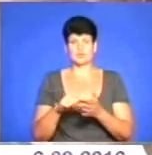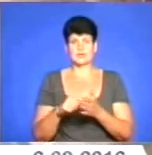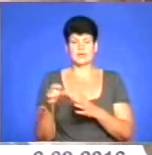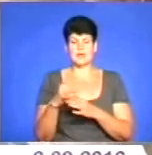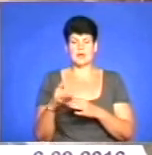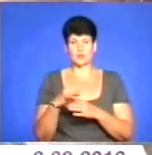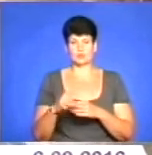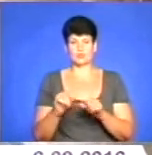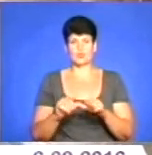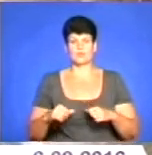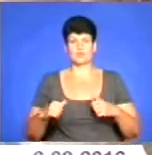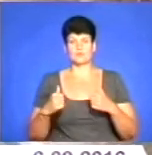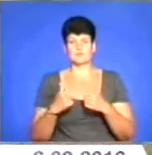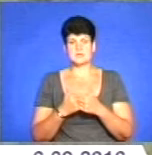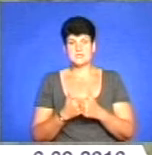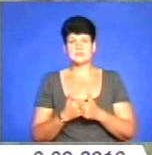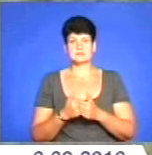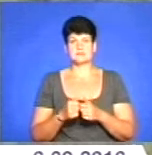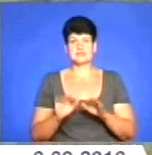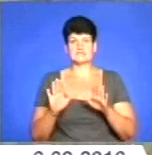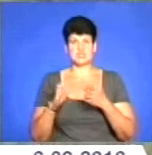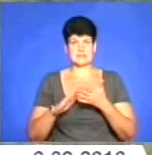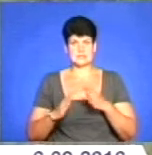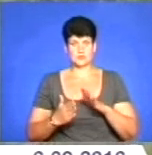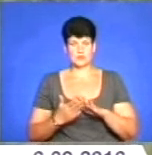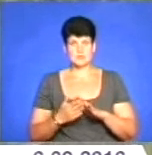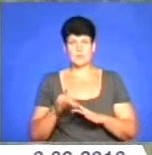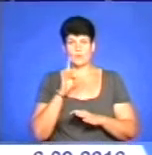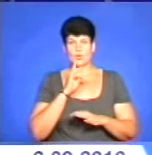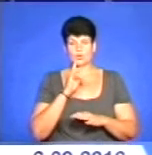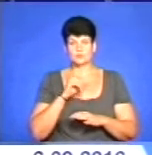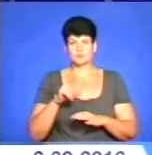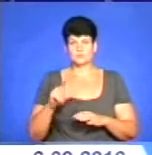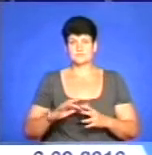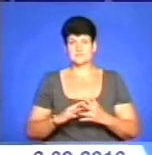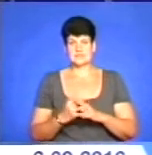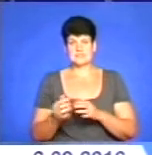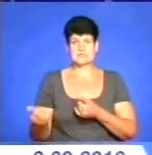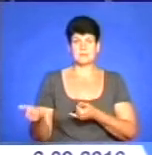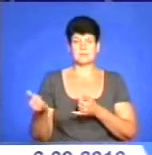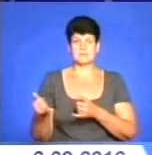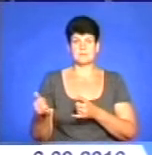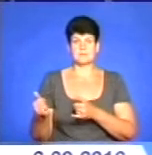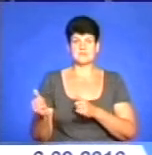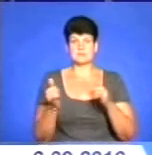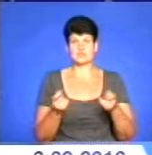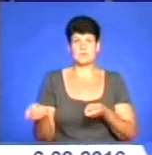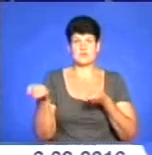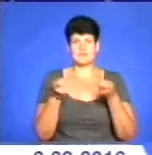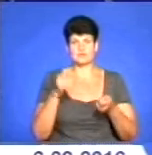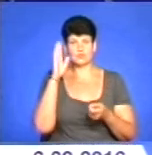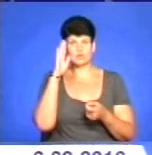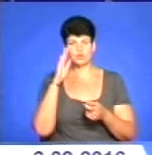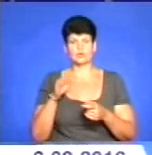питань техногенно-екологічної безпеки та надзвичайних ситуацій. Поки що жителів села забезпечуватимуть привезеною водою, на